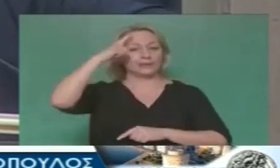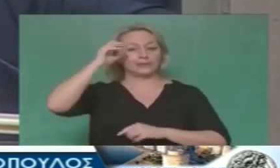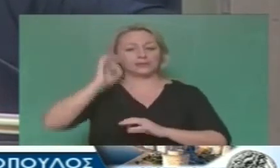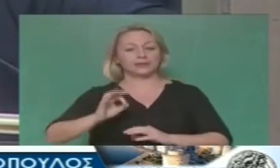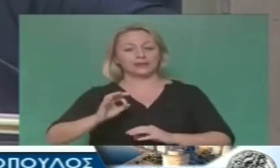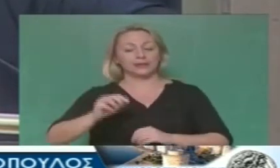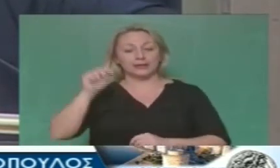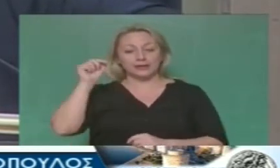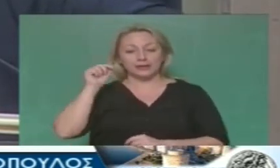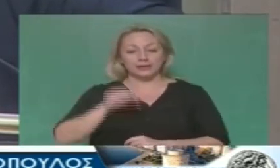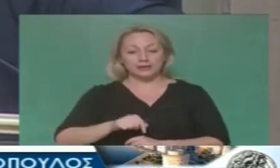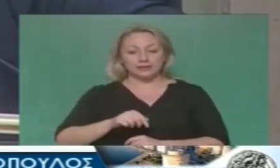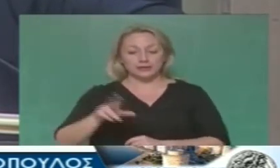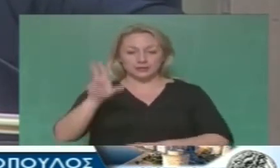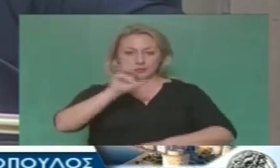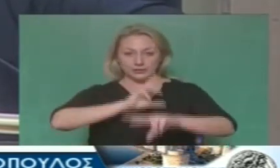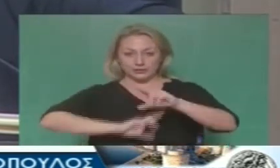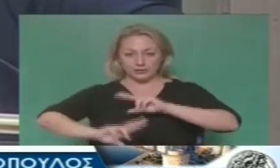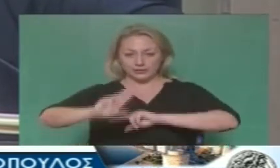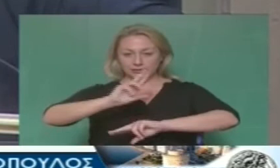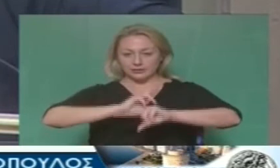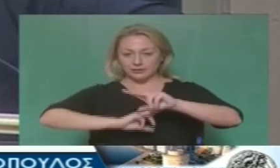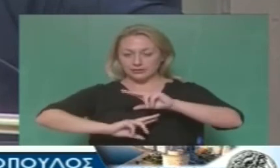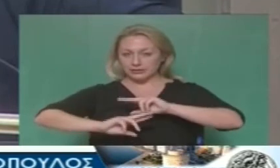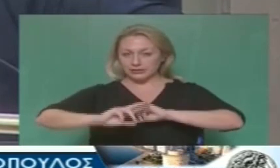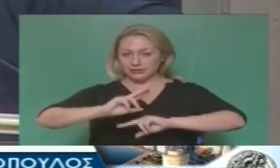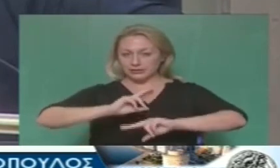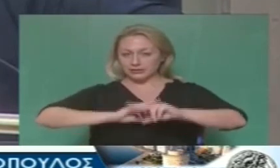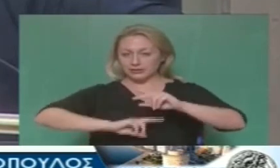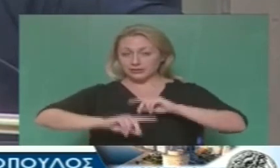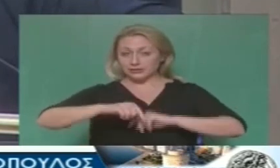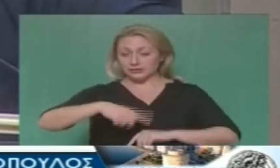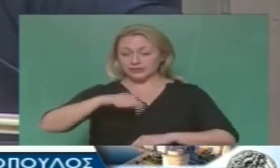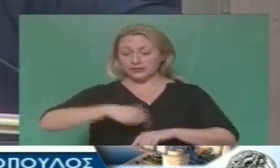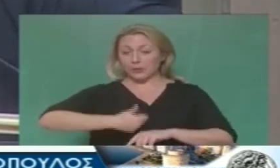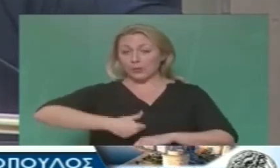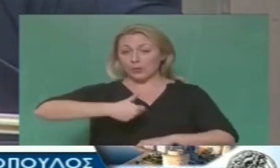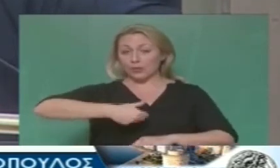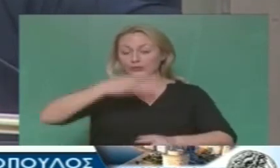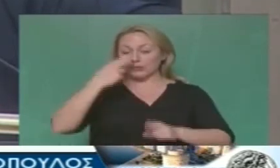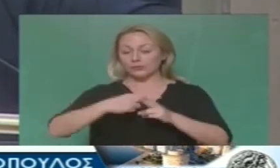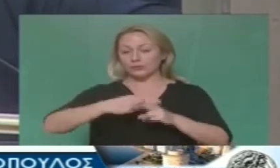Σήμερα από την συζήτηση για το πρώτο σε σημασία πρόβλημα της πόλης,